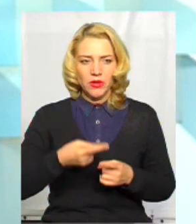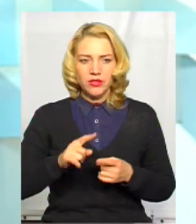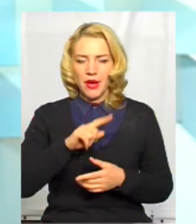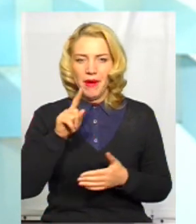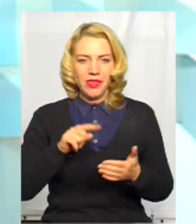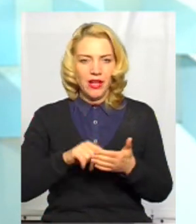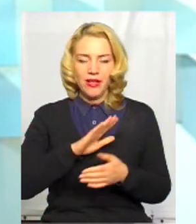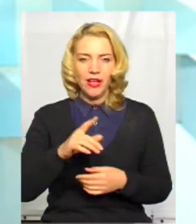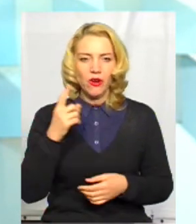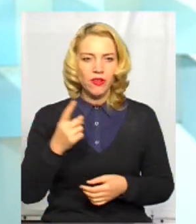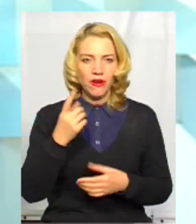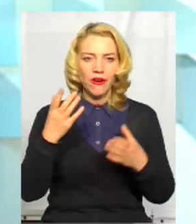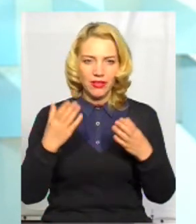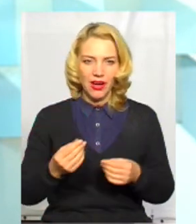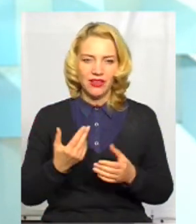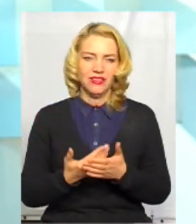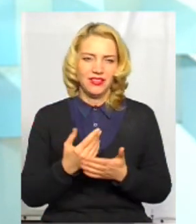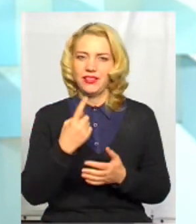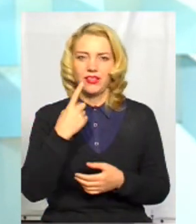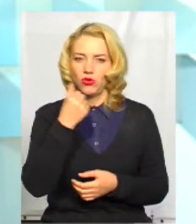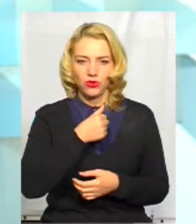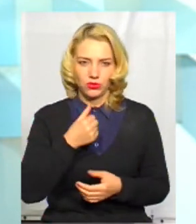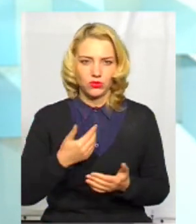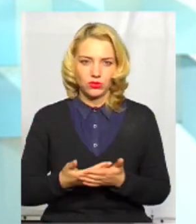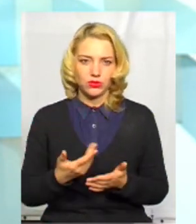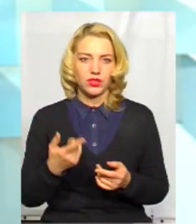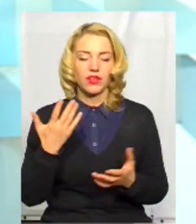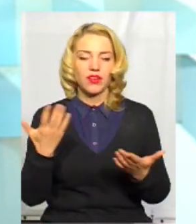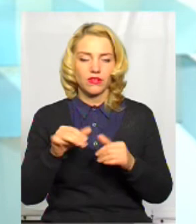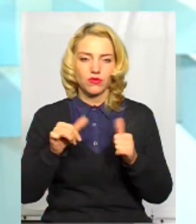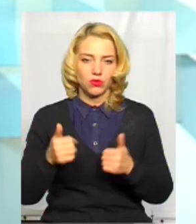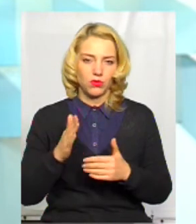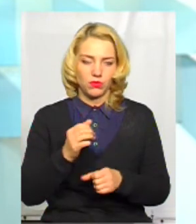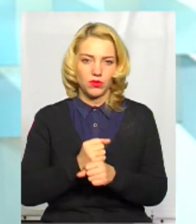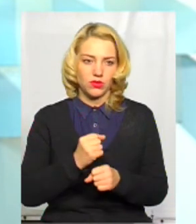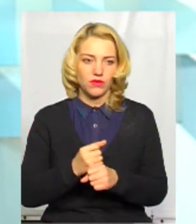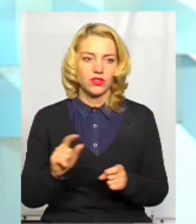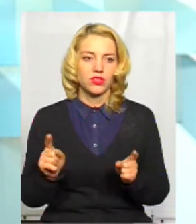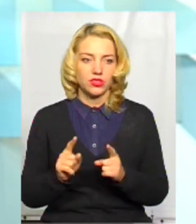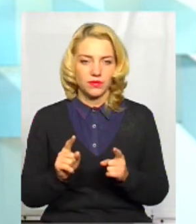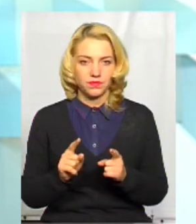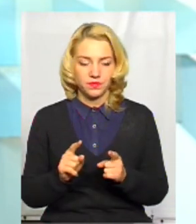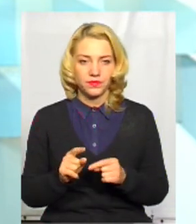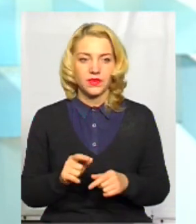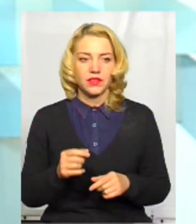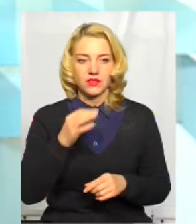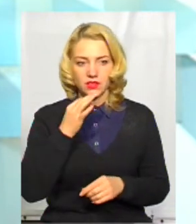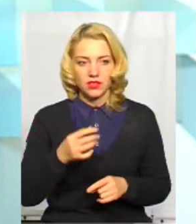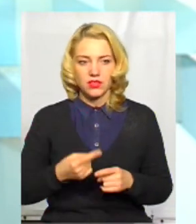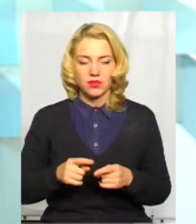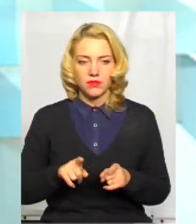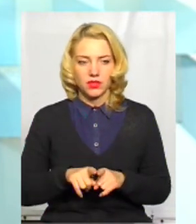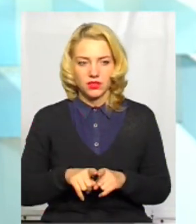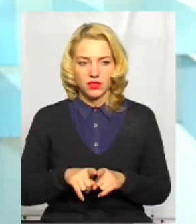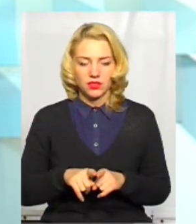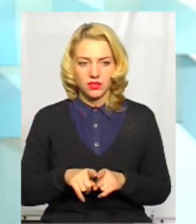одного, навіть не двох і трьох років. В якій формі він буде працювати? Те, що він... Я скажу так, те, що нічого не робиться,